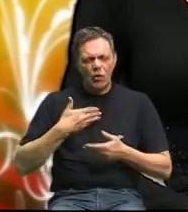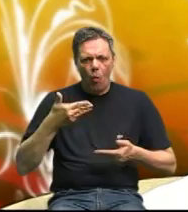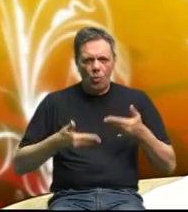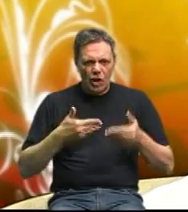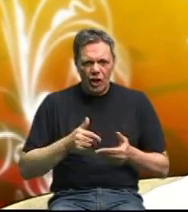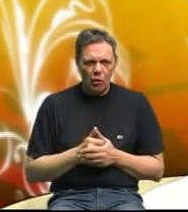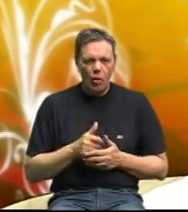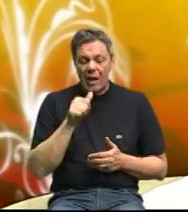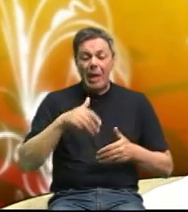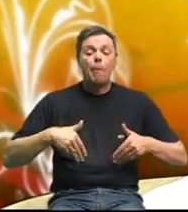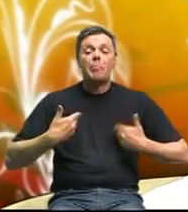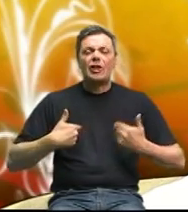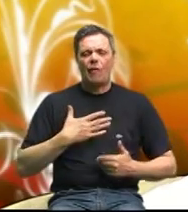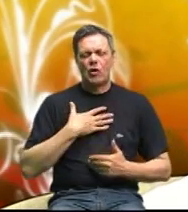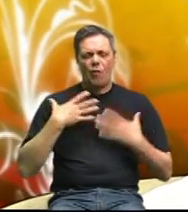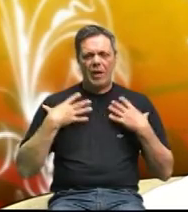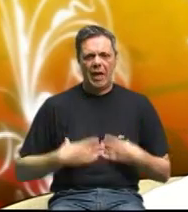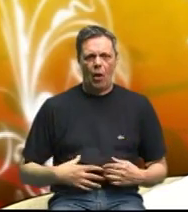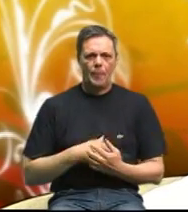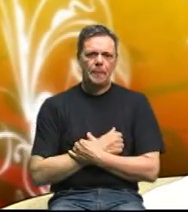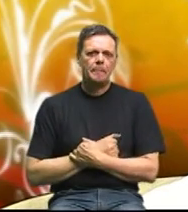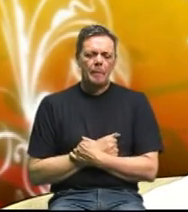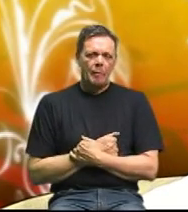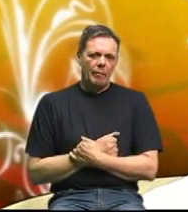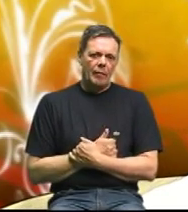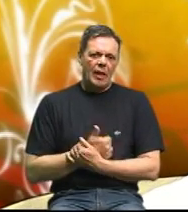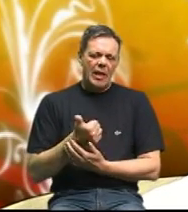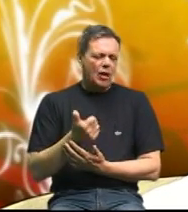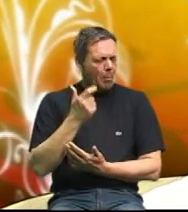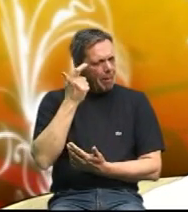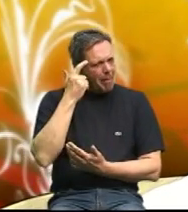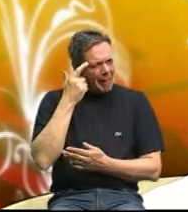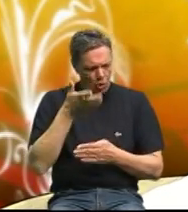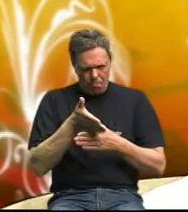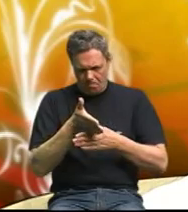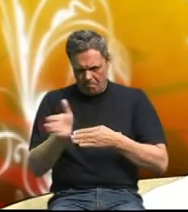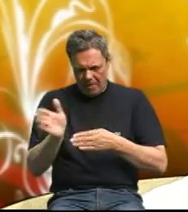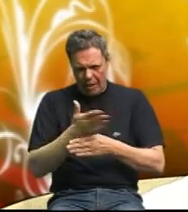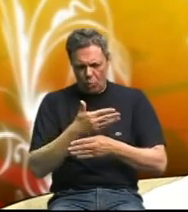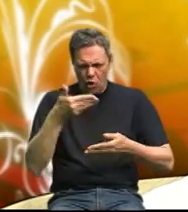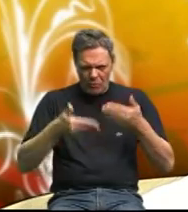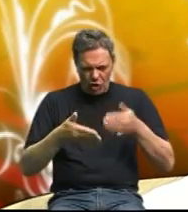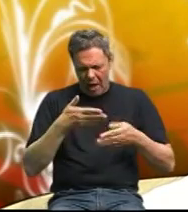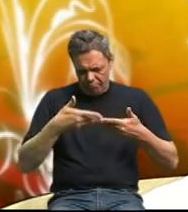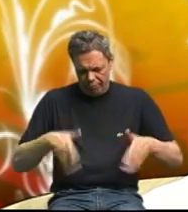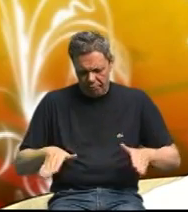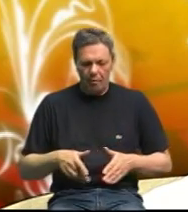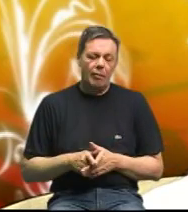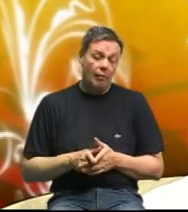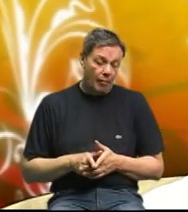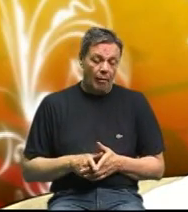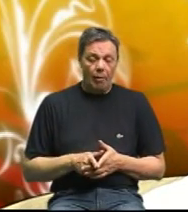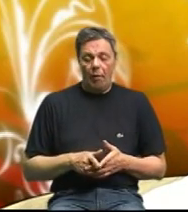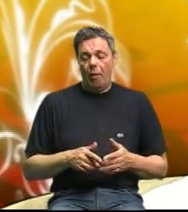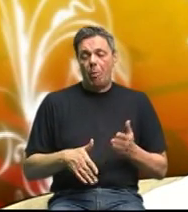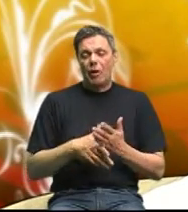pomlađivao svoje tijelo mi jednom pametnom redukcijom težine pomlađujemo i svoj umisao i svoje